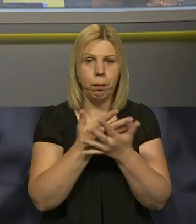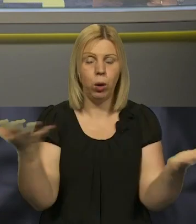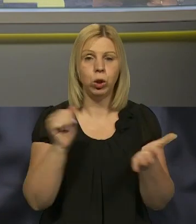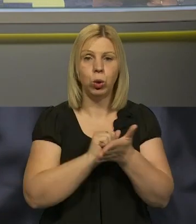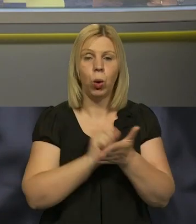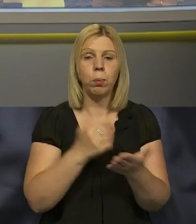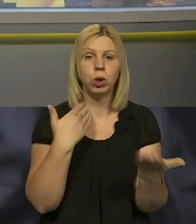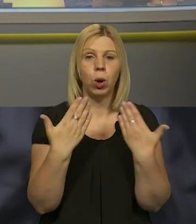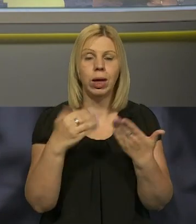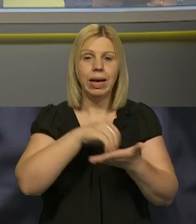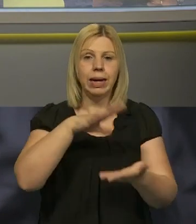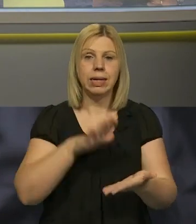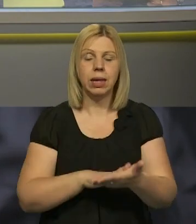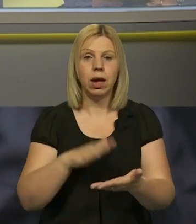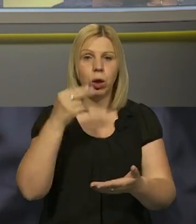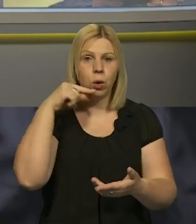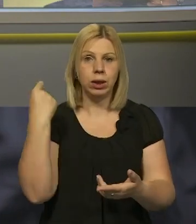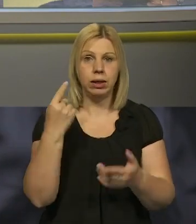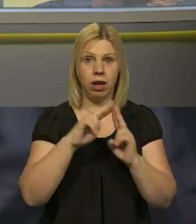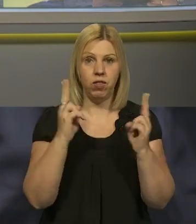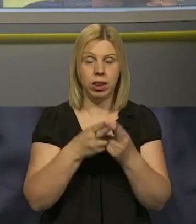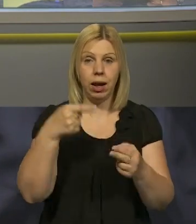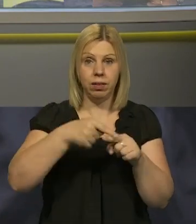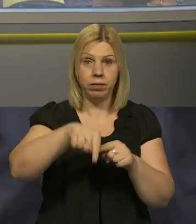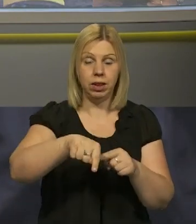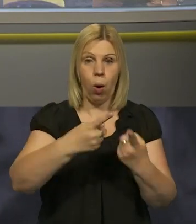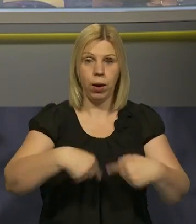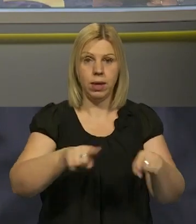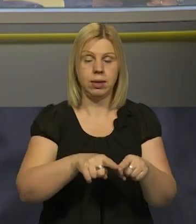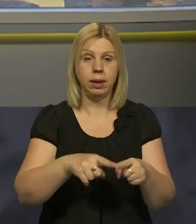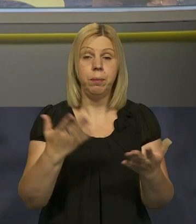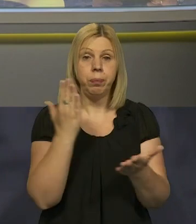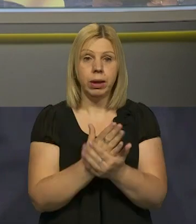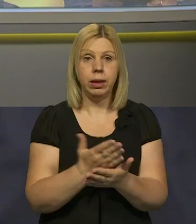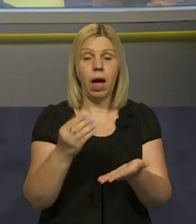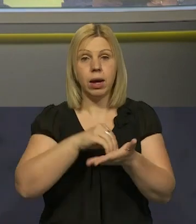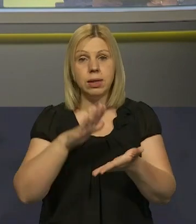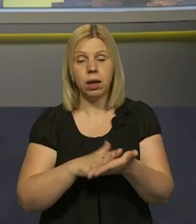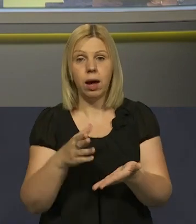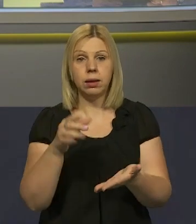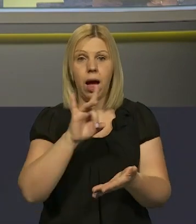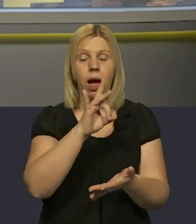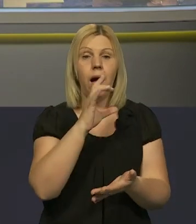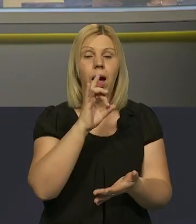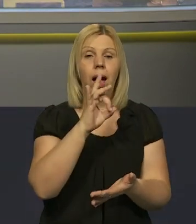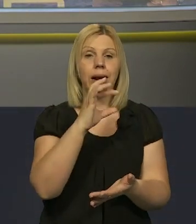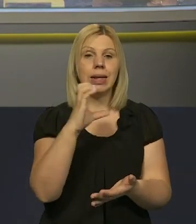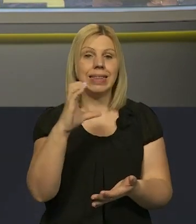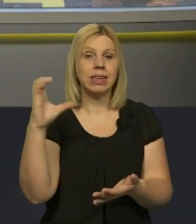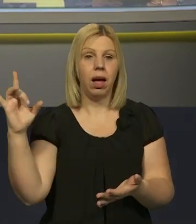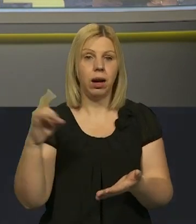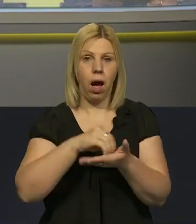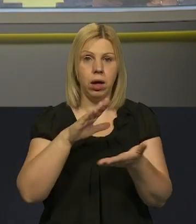документи стосовно регістрації Російської Федерації в цій організації. Є регістрація РСР, а